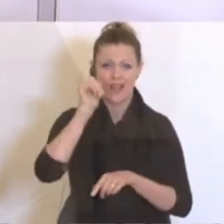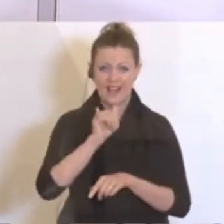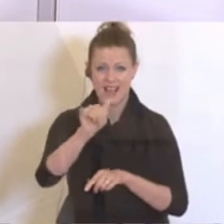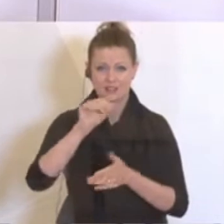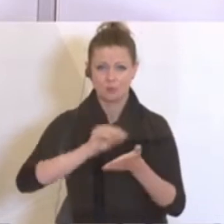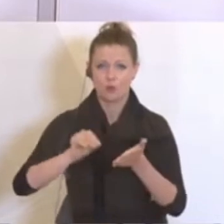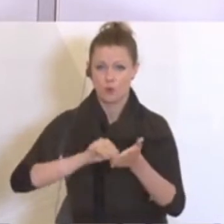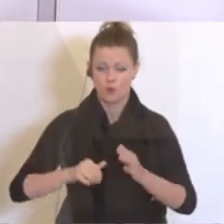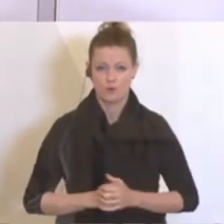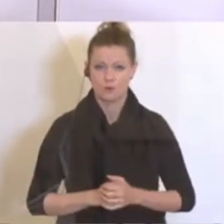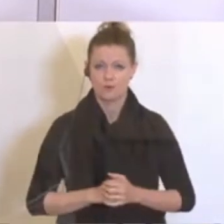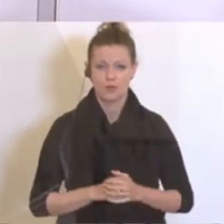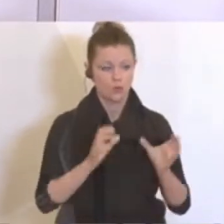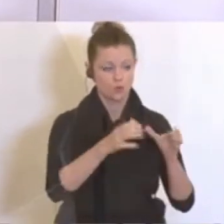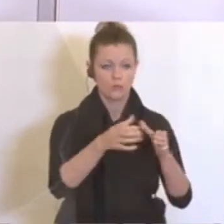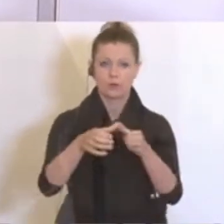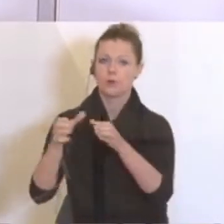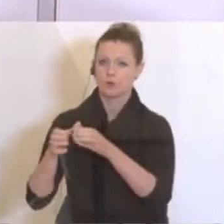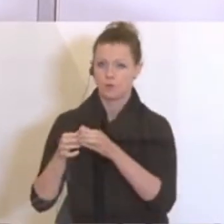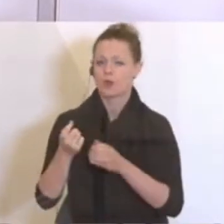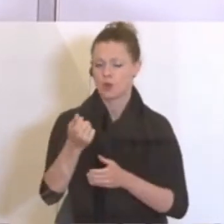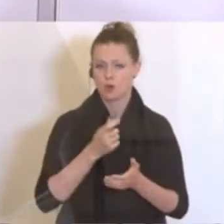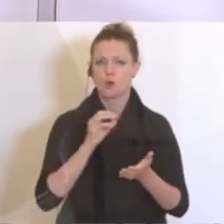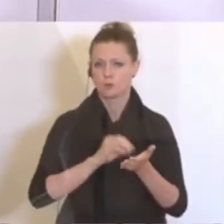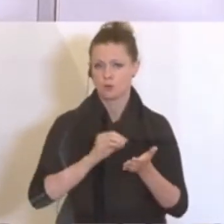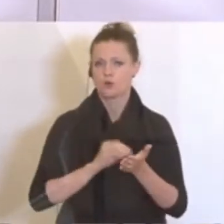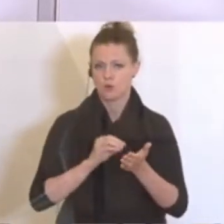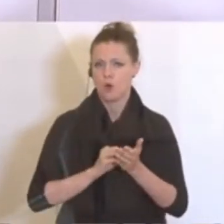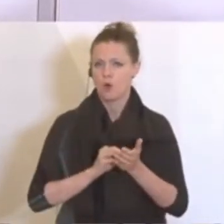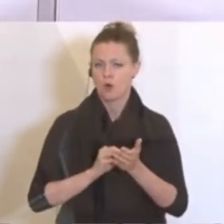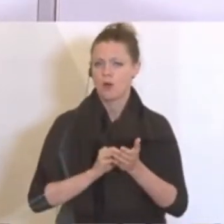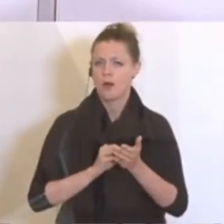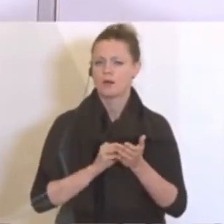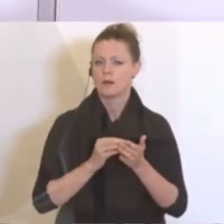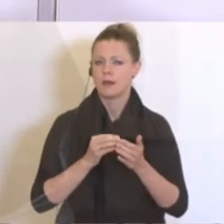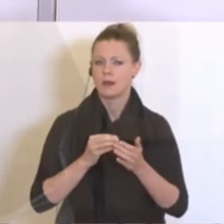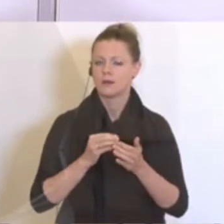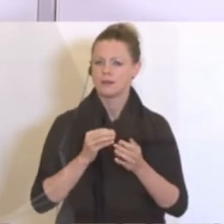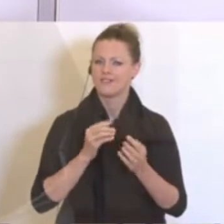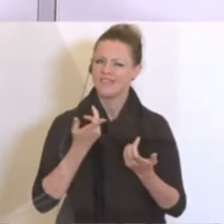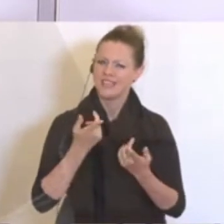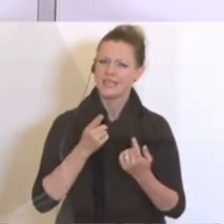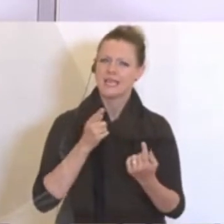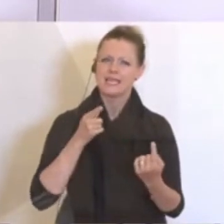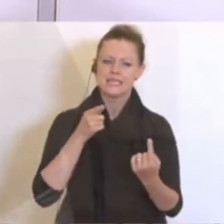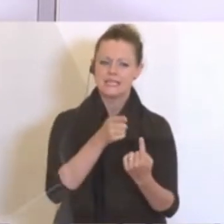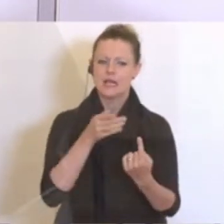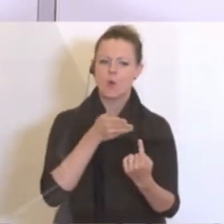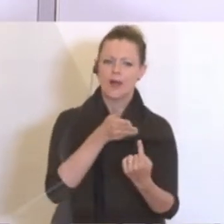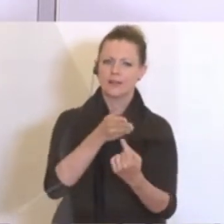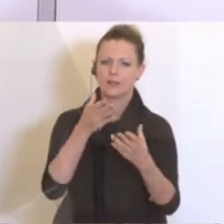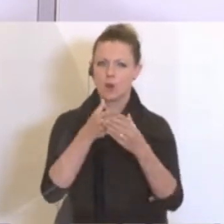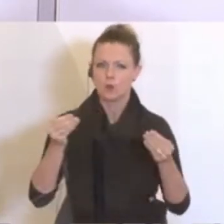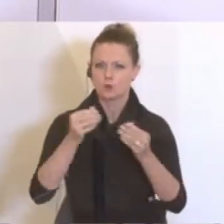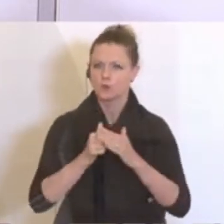Für diese Gruppen wird es genauso wie für die Gastronomie natürlich auch möglichst zielgerichtete Lösungen und